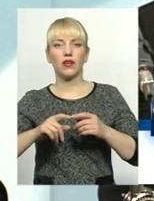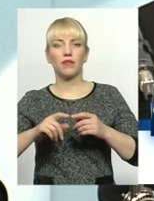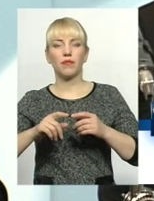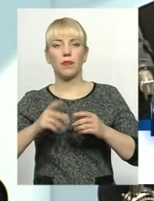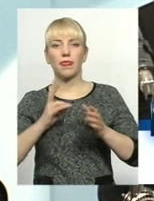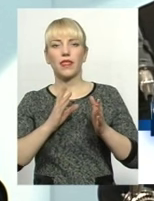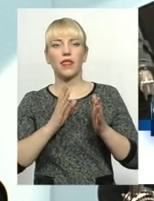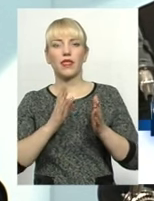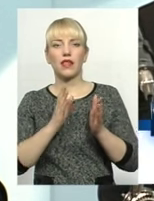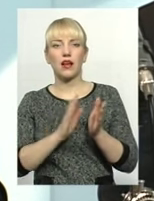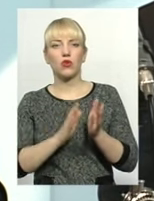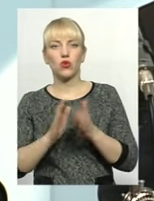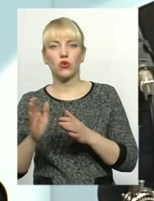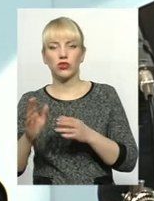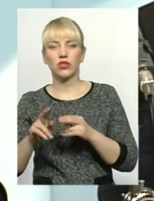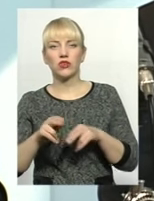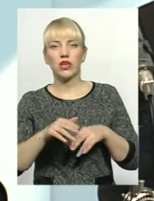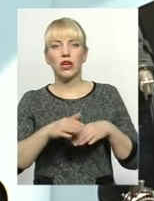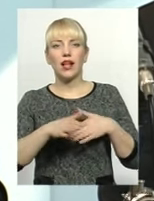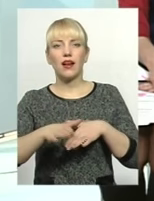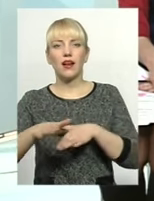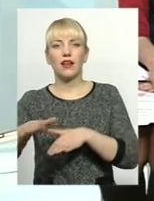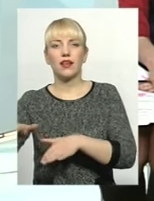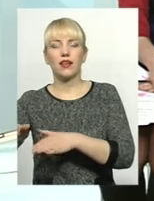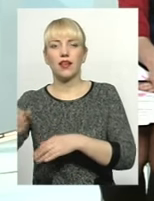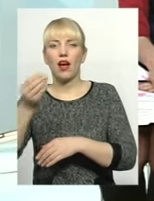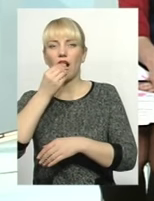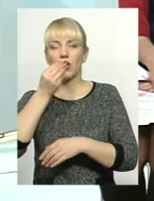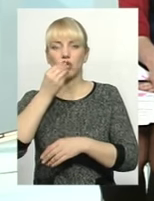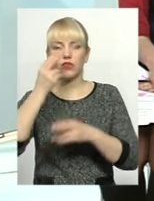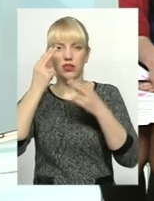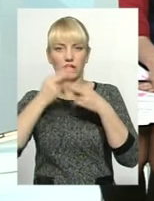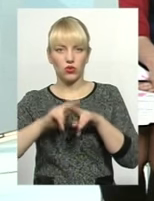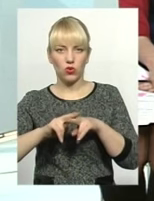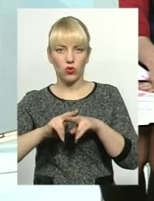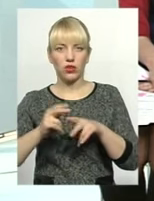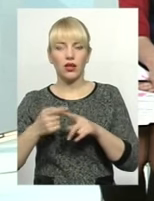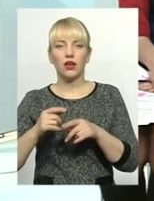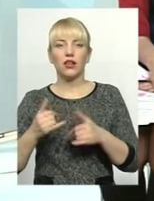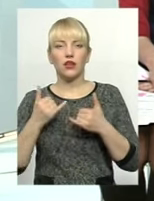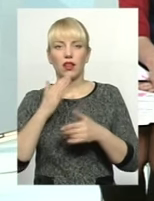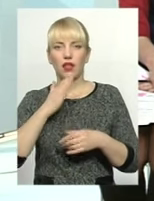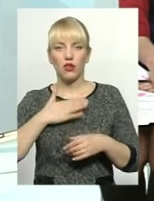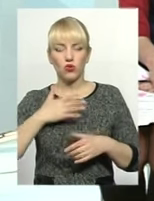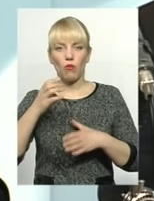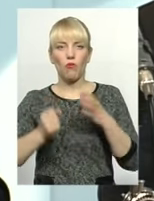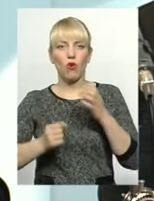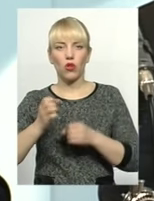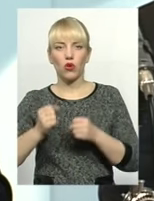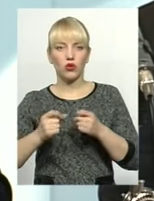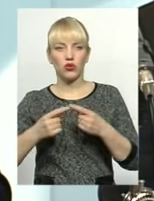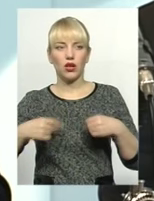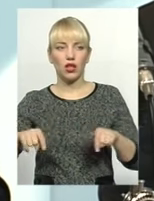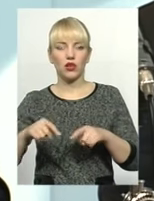налагоджувальник лінії харчових технологій і оператор лінії харчових технологій для нашої молочної галузі. Тут